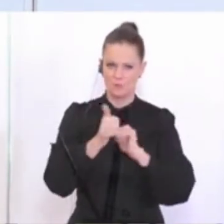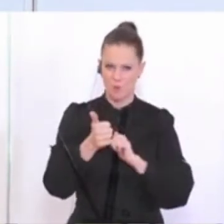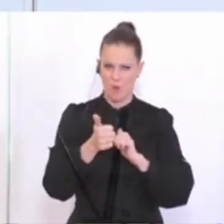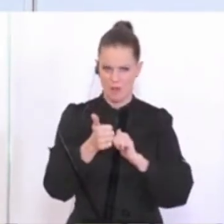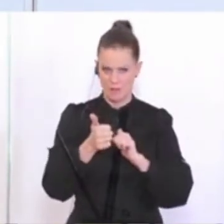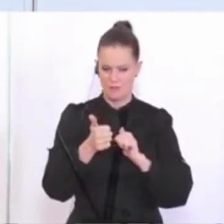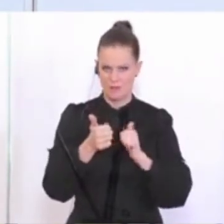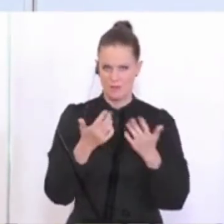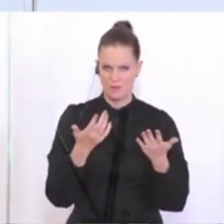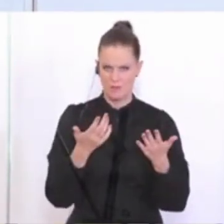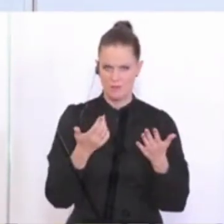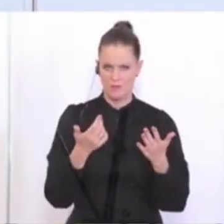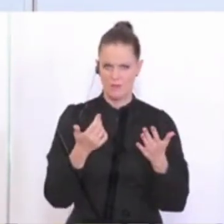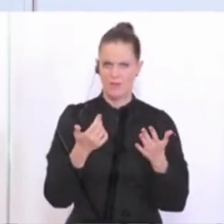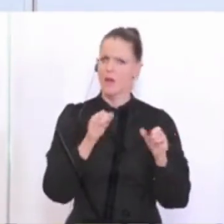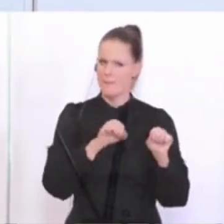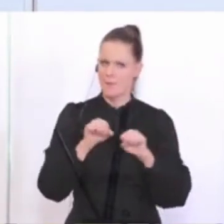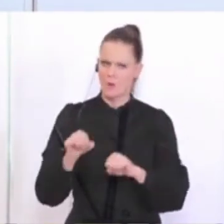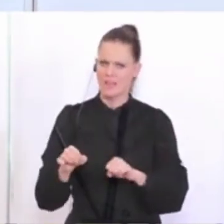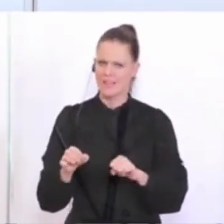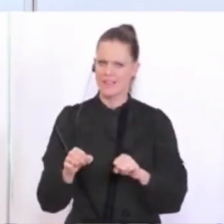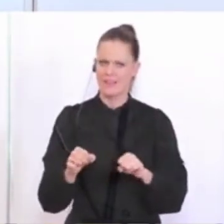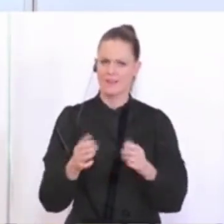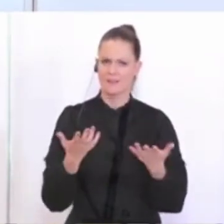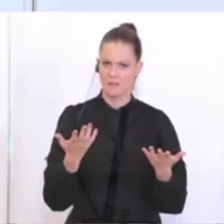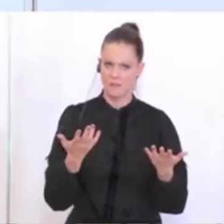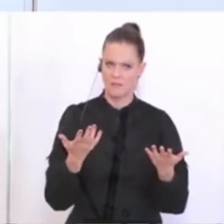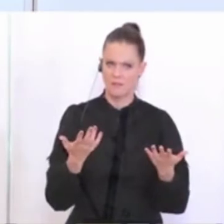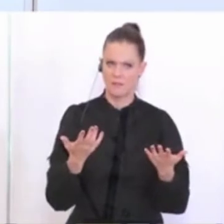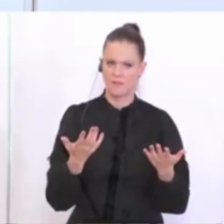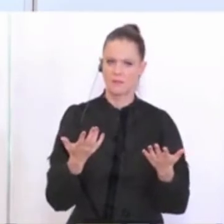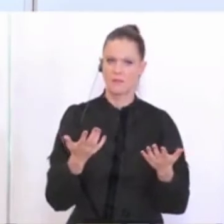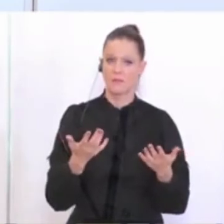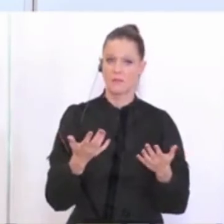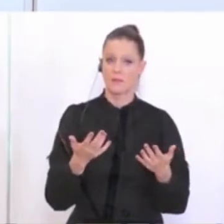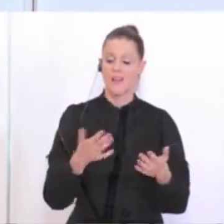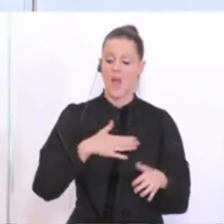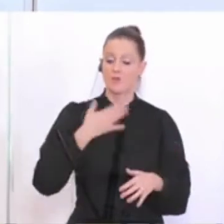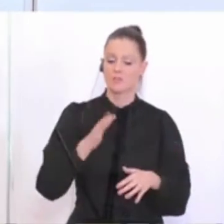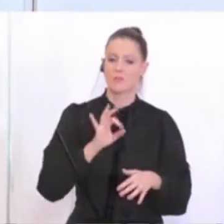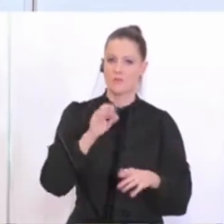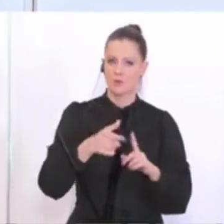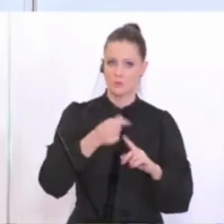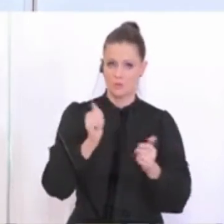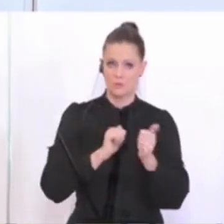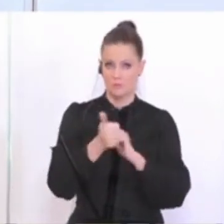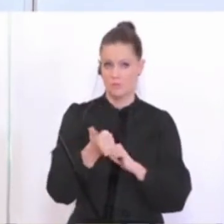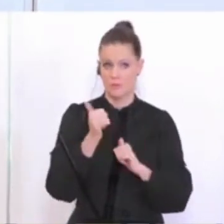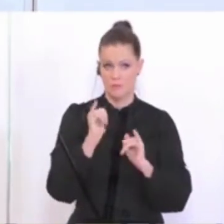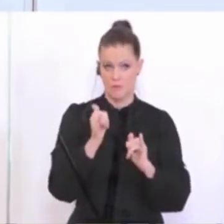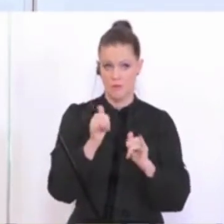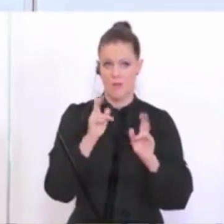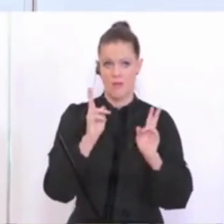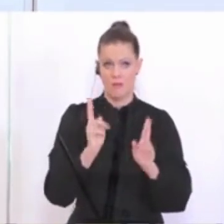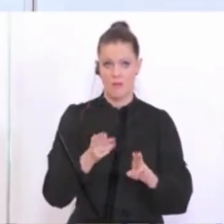die Indoor-Möglichkeiten, die hier erfasst sind, jetzt wieder für die beausnahmenden Spitzensportler, alles das, was um die Abstandsregeln geht,